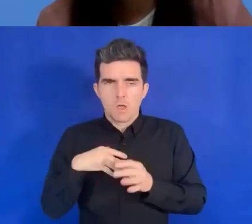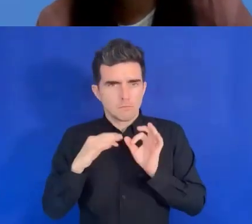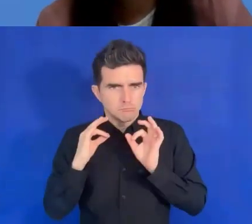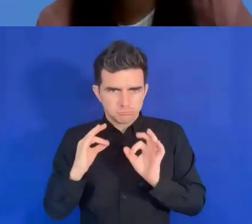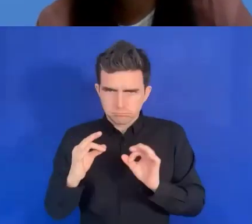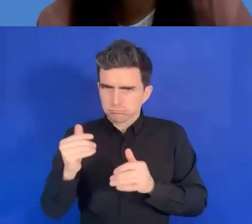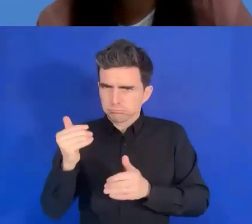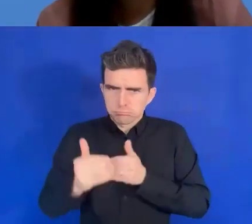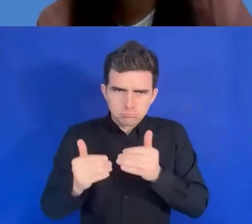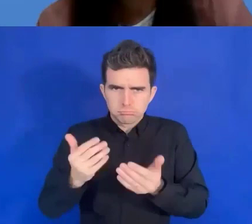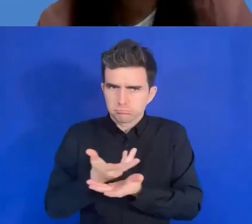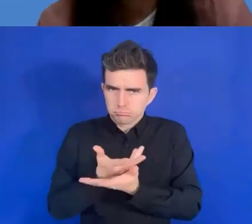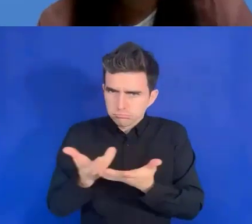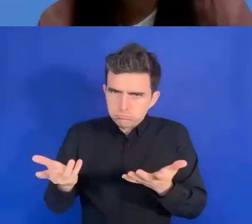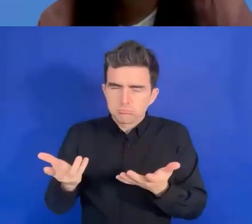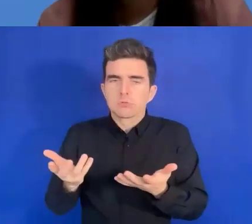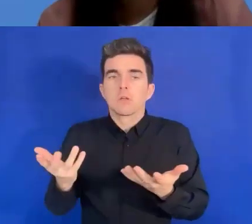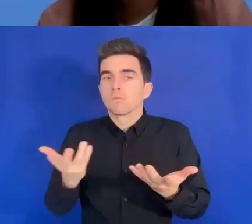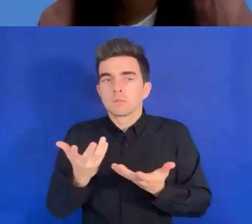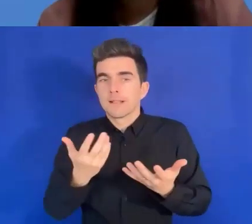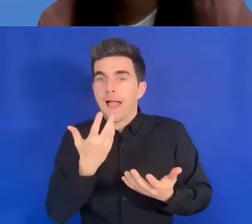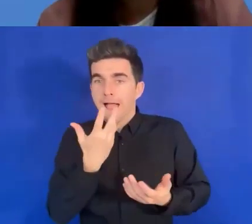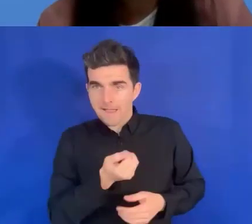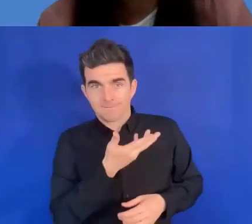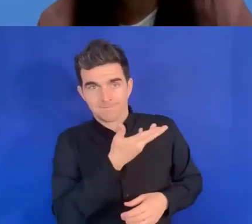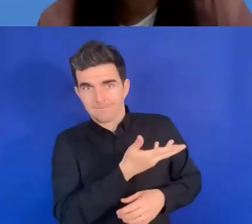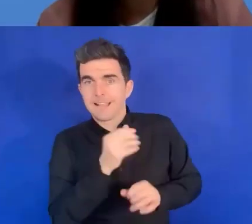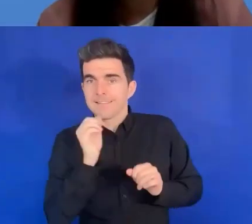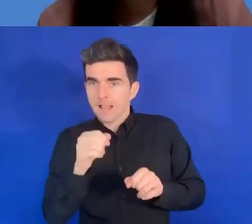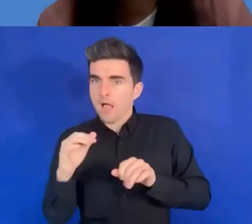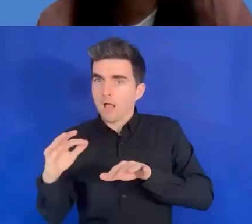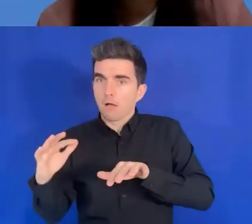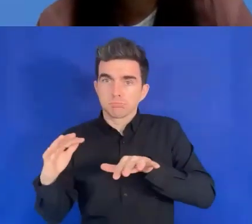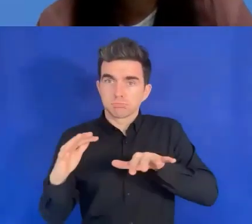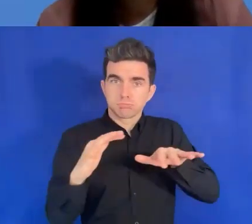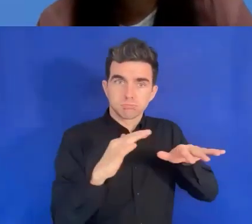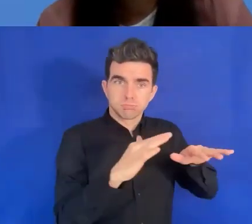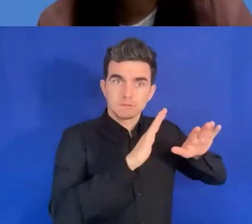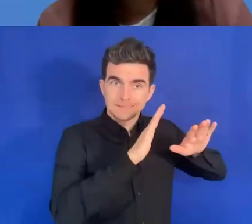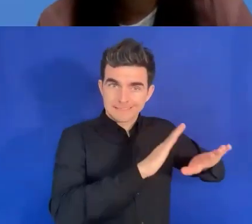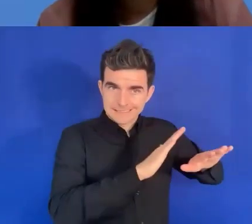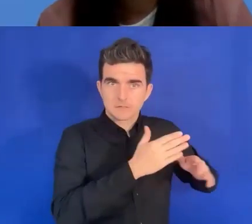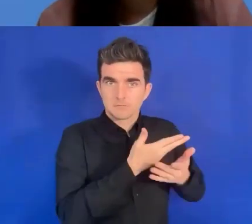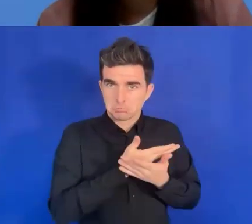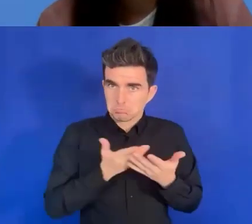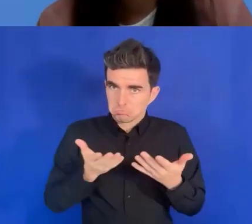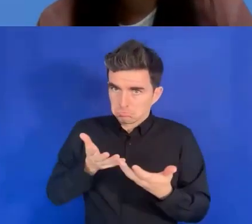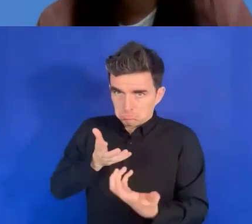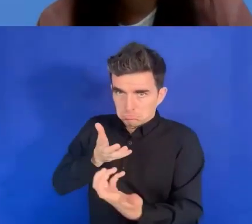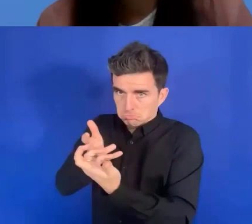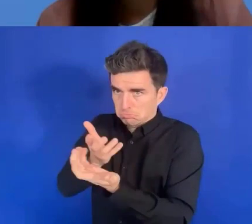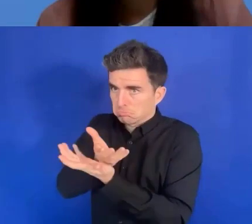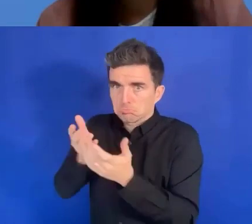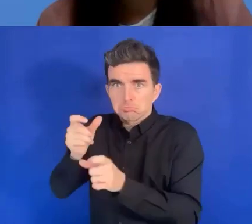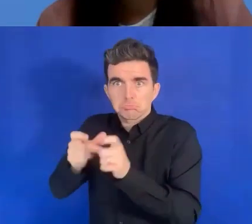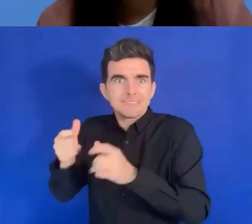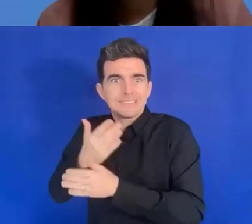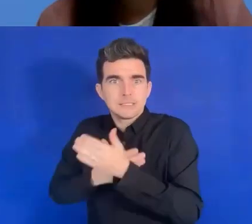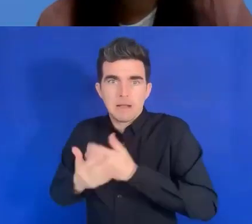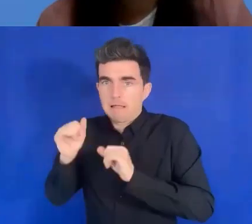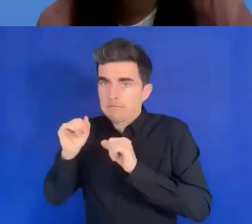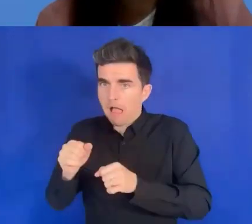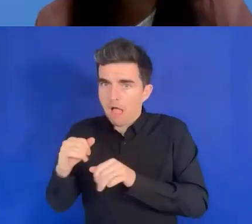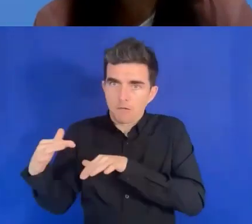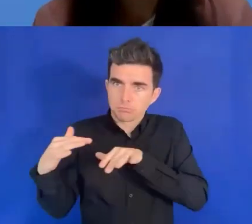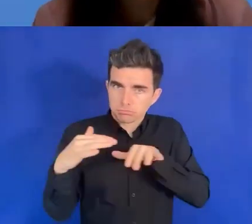d'être accueillant vis-à-vis de ces personnes en situation d'handicap et aussi prendre en compte la notion de genre,